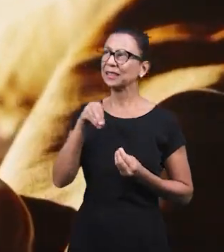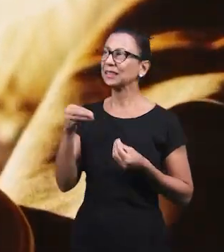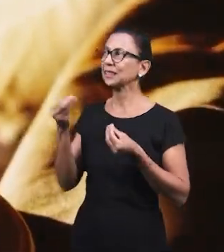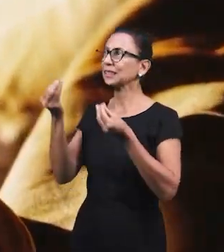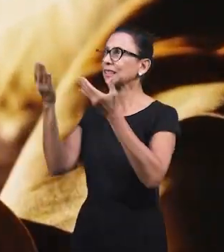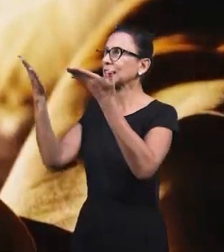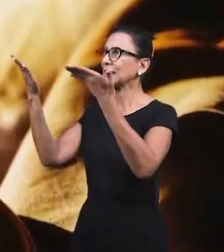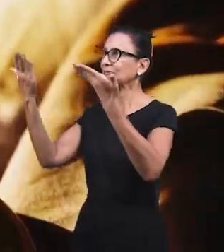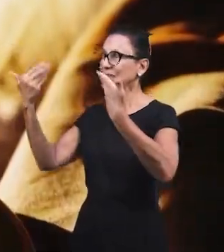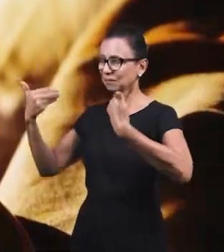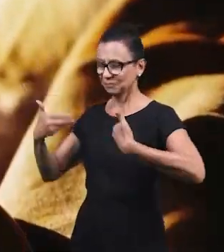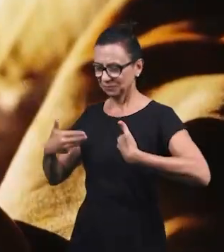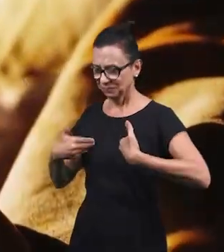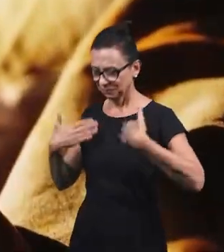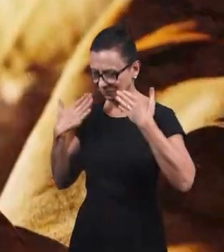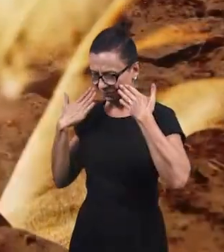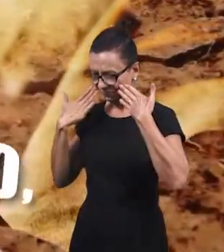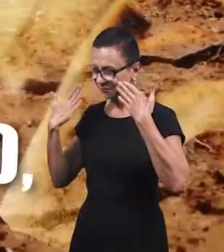Пред Тобою